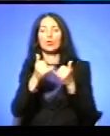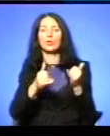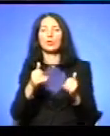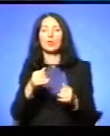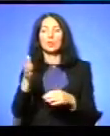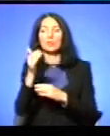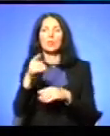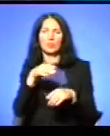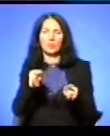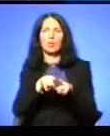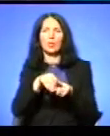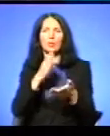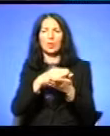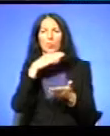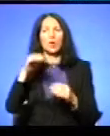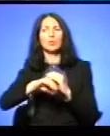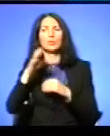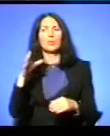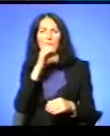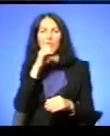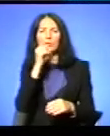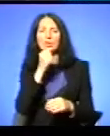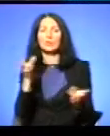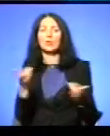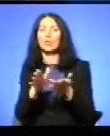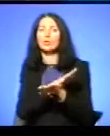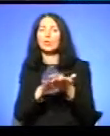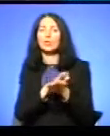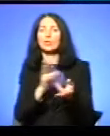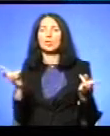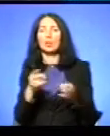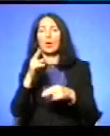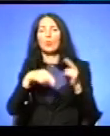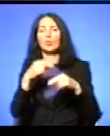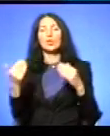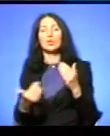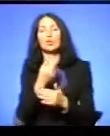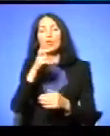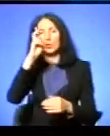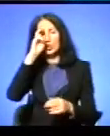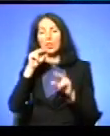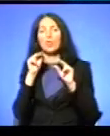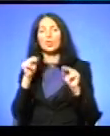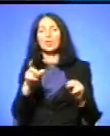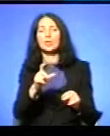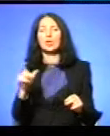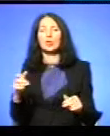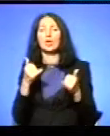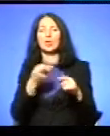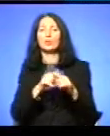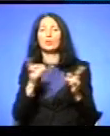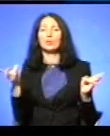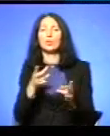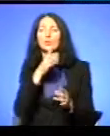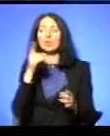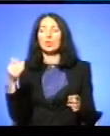злодіїв Від цього треба очищатися Ми хочемо будувати добру державу Державу злодіїв чи державу чесних людей А для цього потрібен час